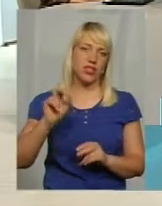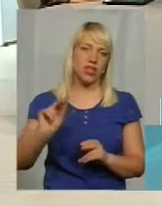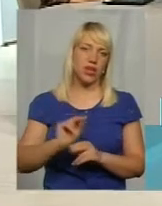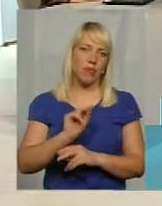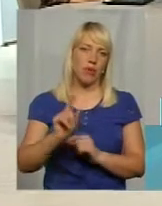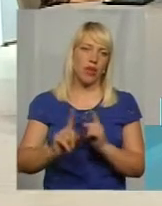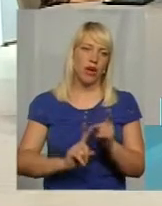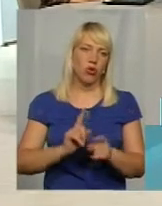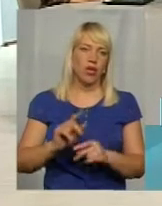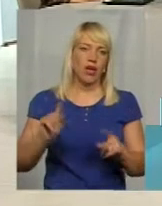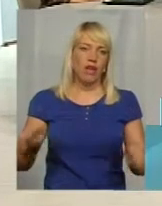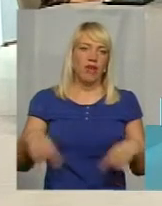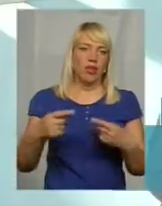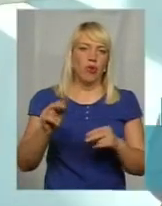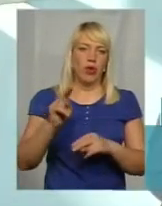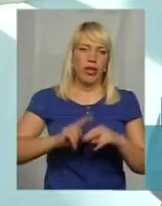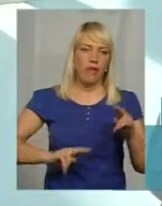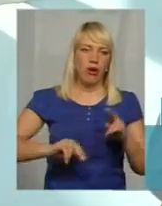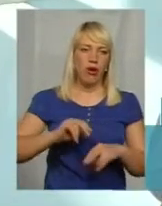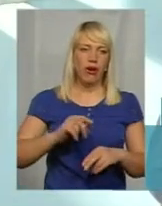реконструкцію та відбудівлю іменно